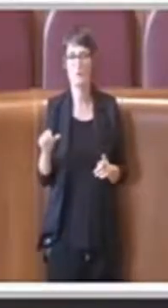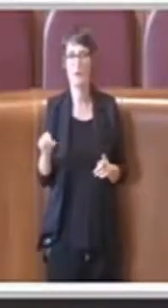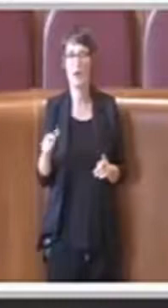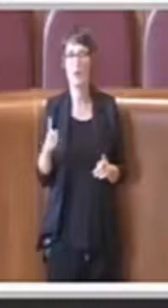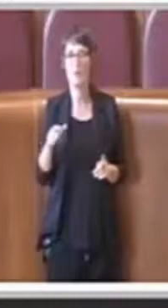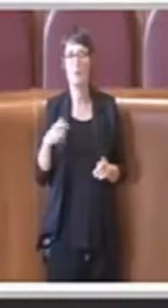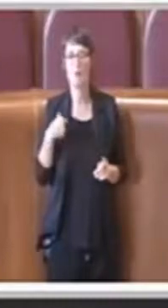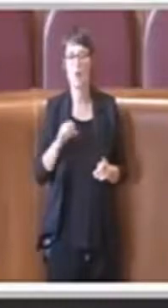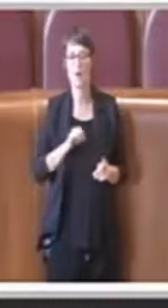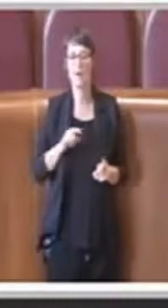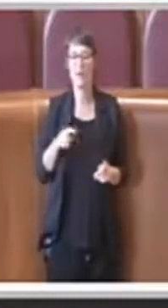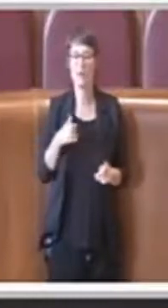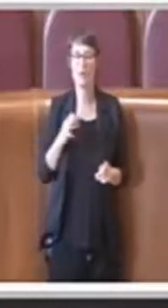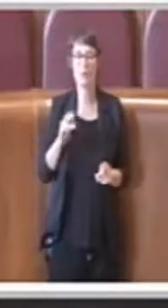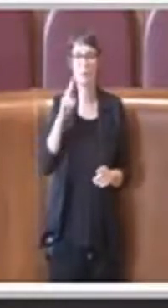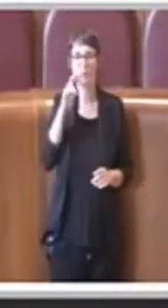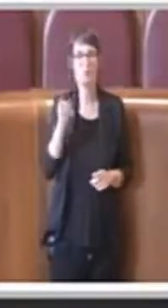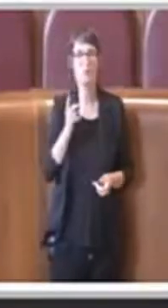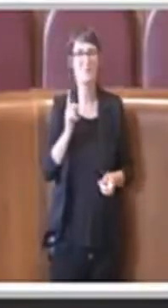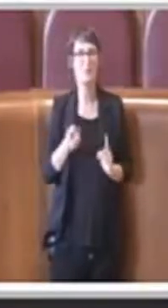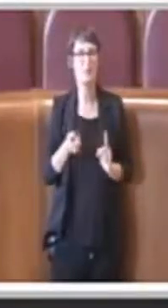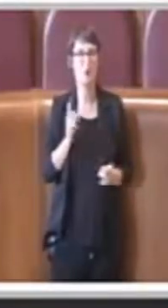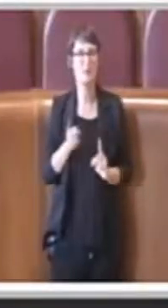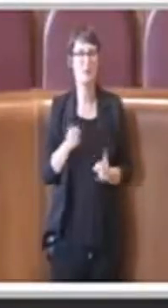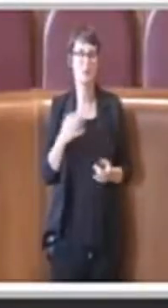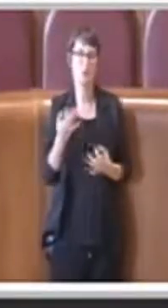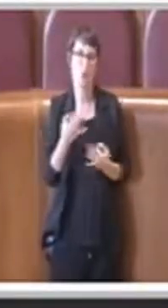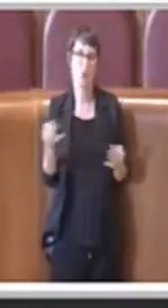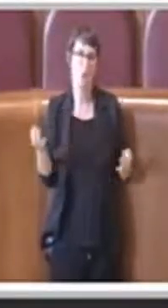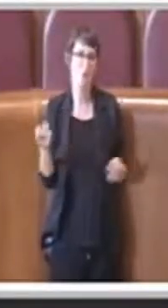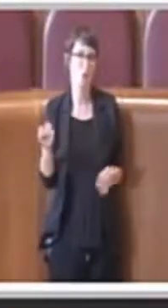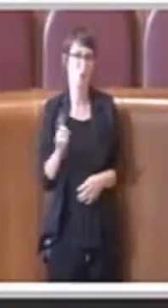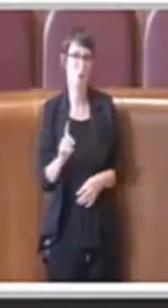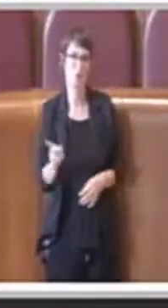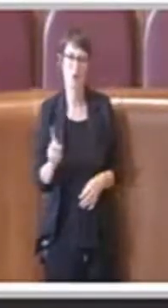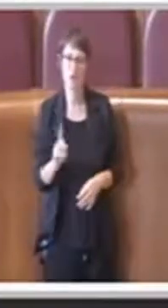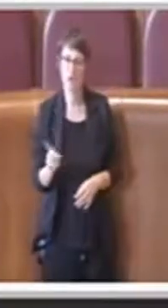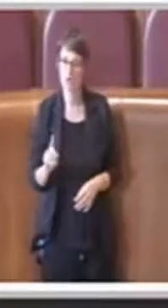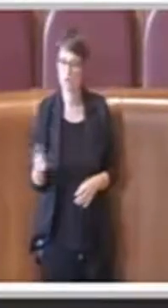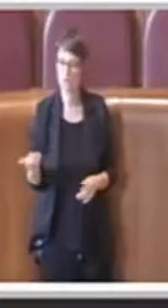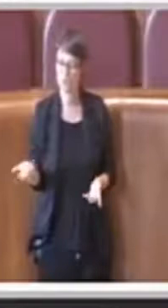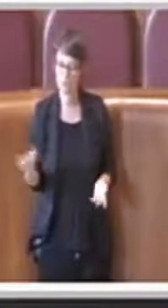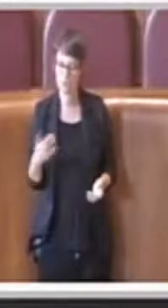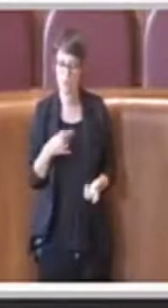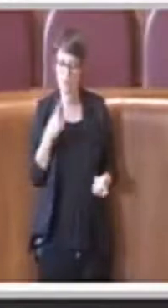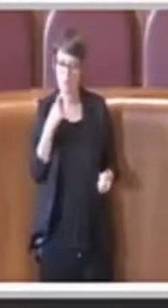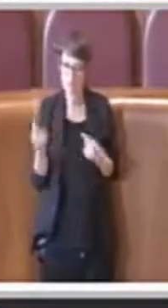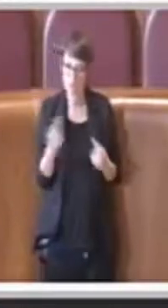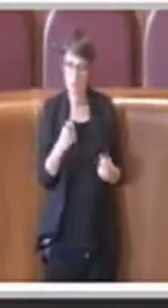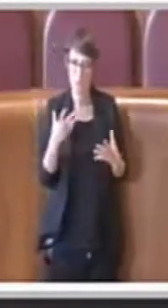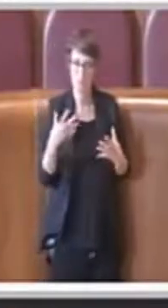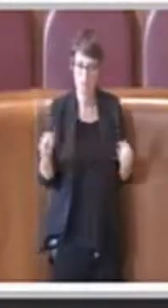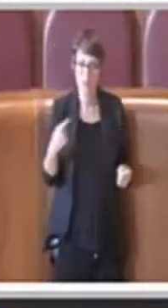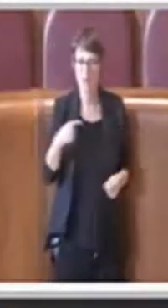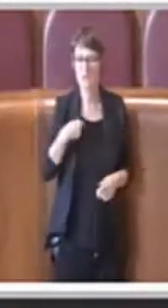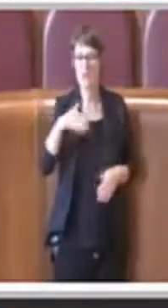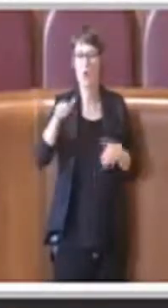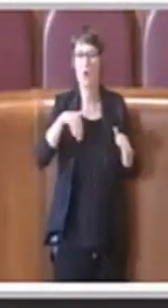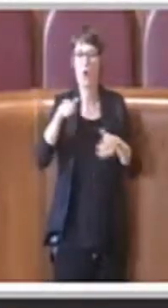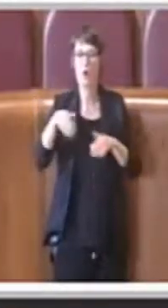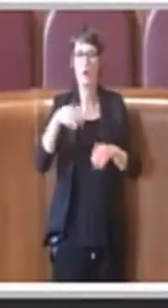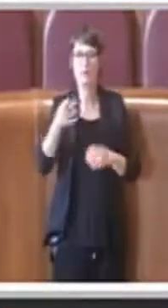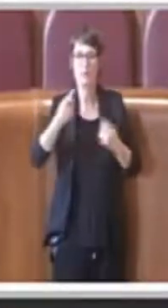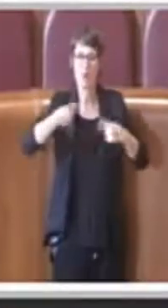politicamente sia ingiusto dopo che appunto si sono fatte tante temi io ho sempre convocato tutte le